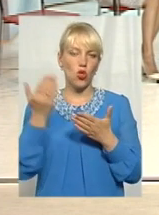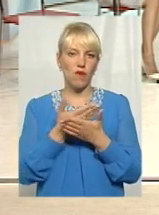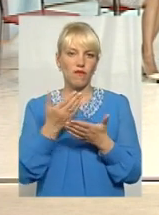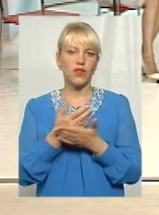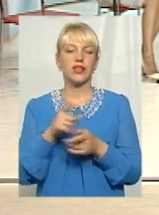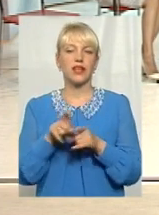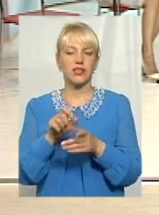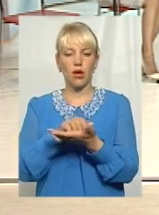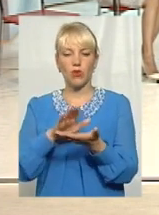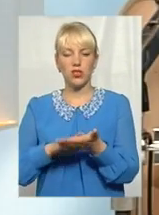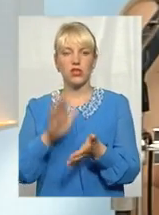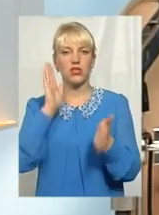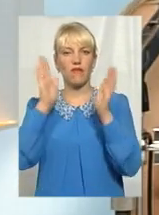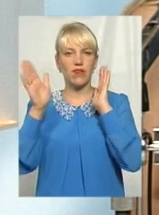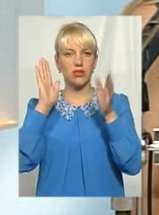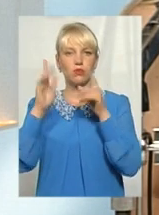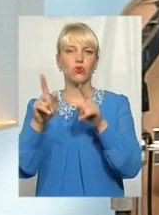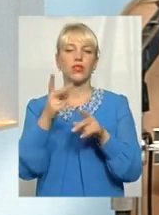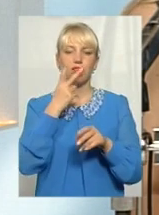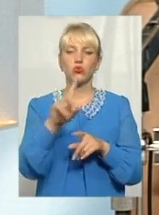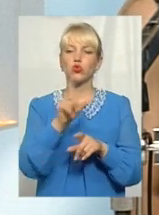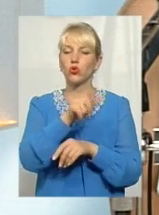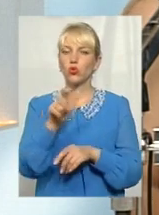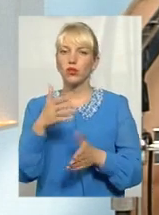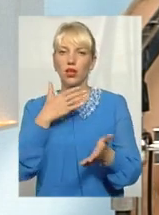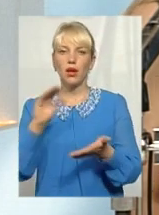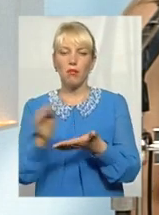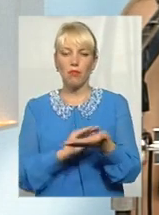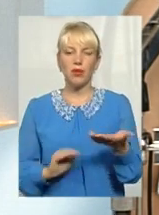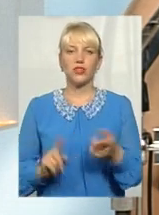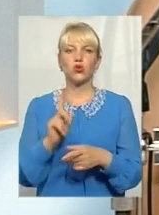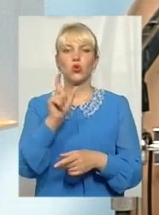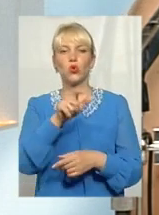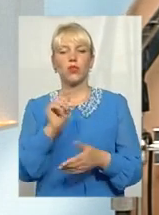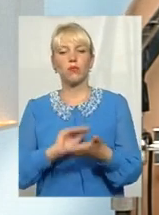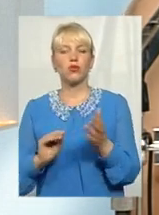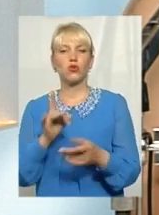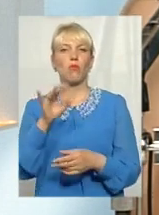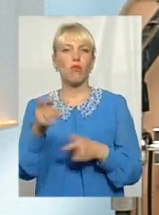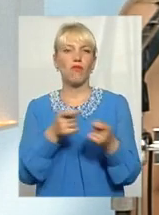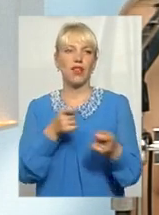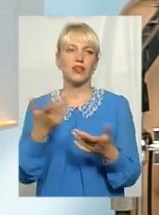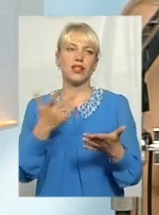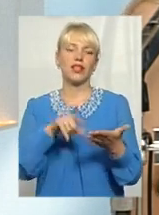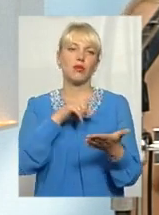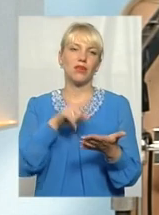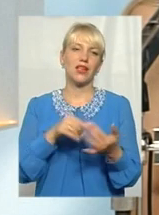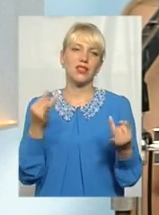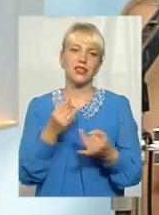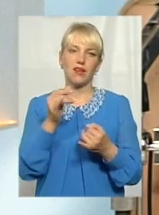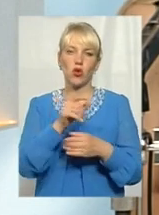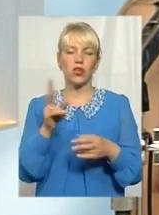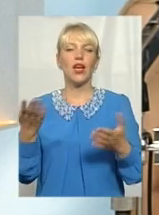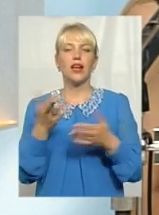реєструємося в сторінках Фейсбук, ми дивимося, що люди пишуть взагалі, що люди пишуть про владу, які питання людей цікавлять, тобто таким чином треба